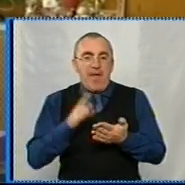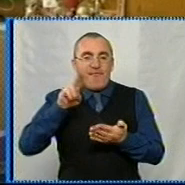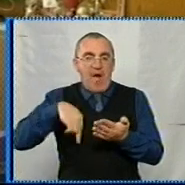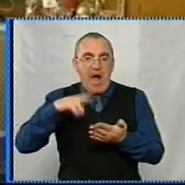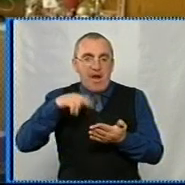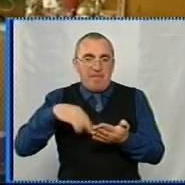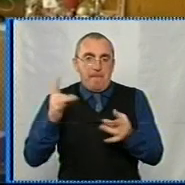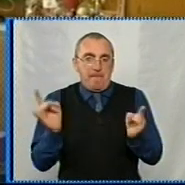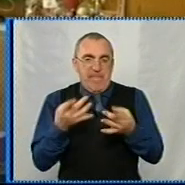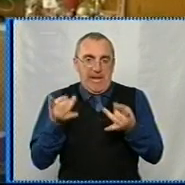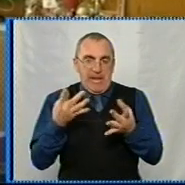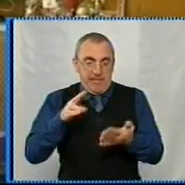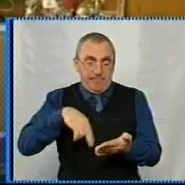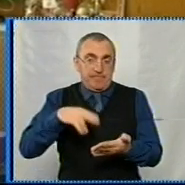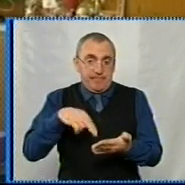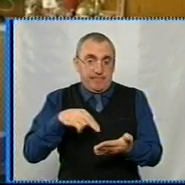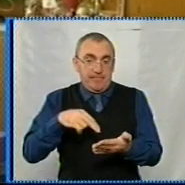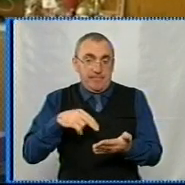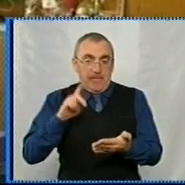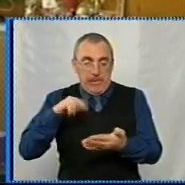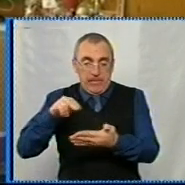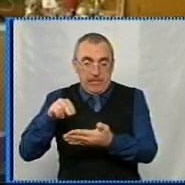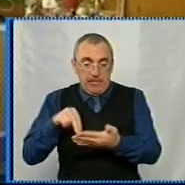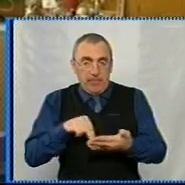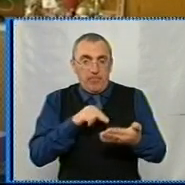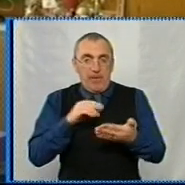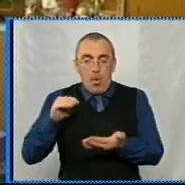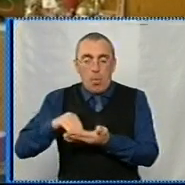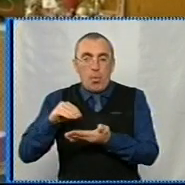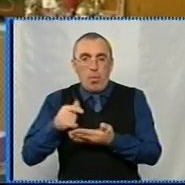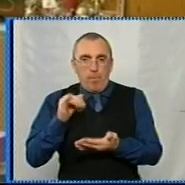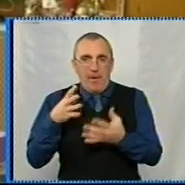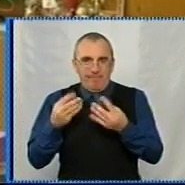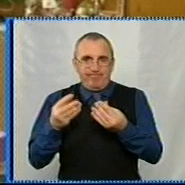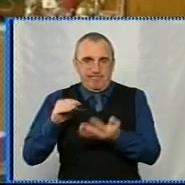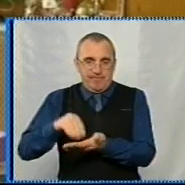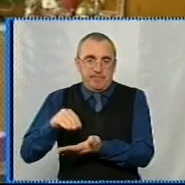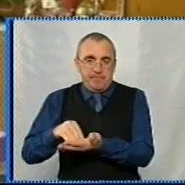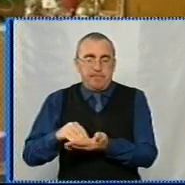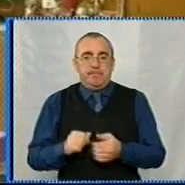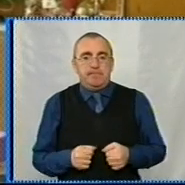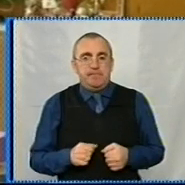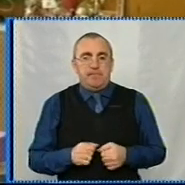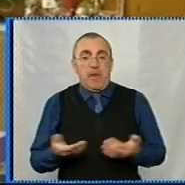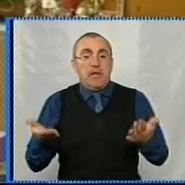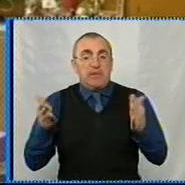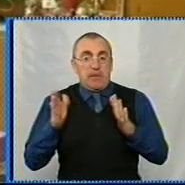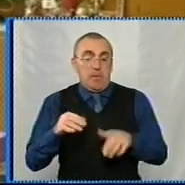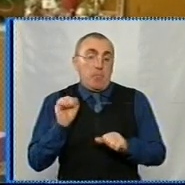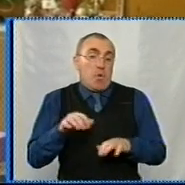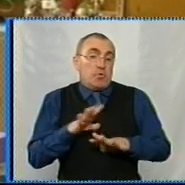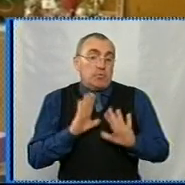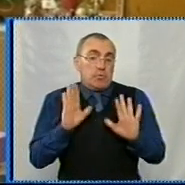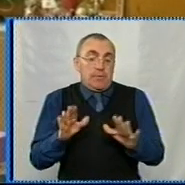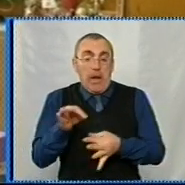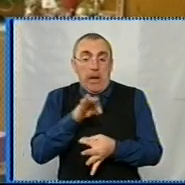біла. Я наношу пензликом на губку. Далі залишки я, можливо, десь тут